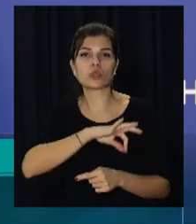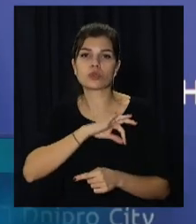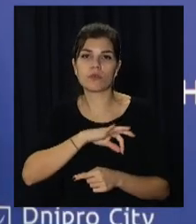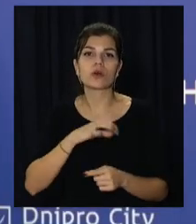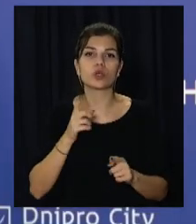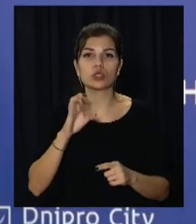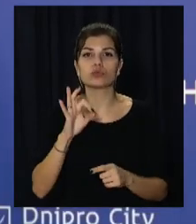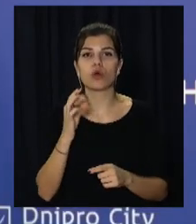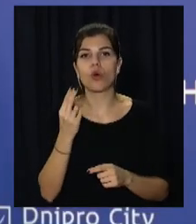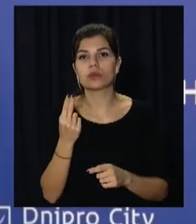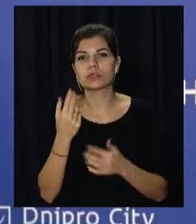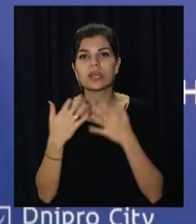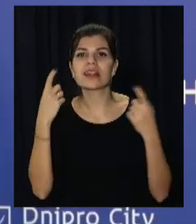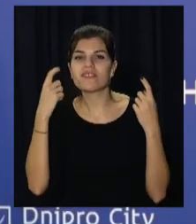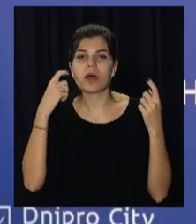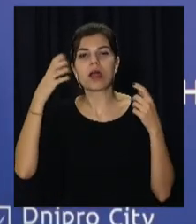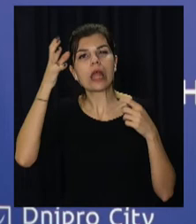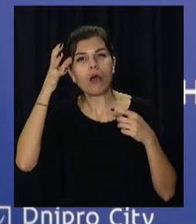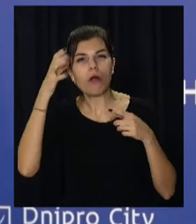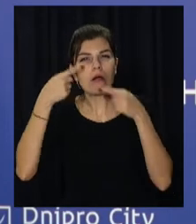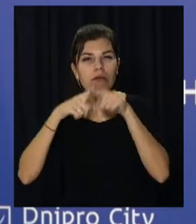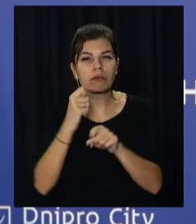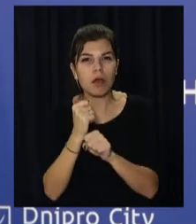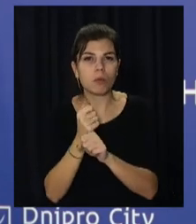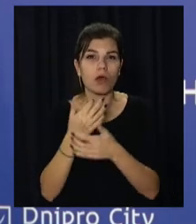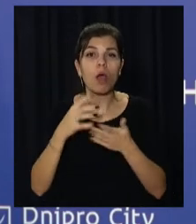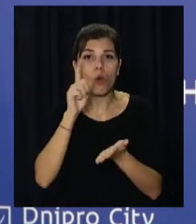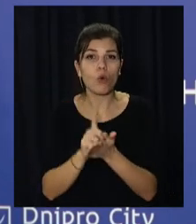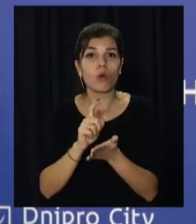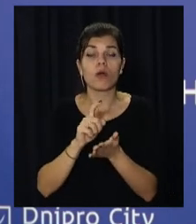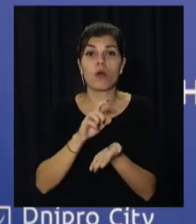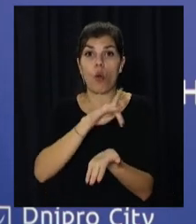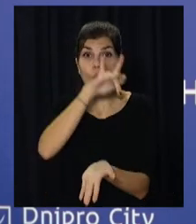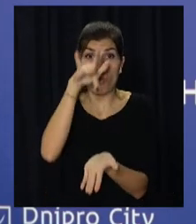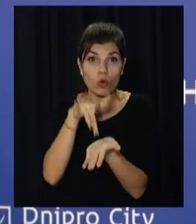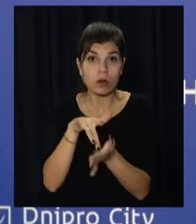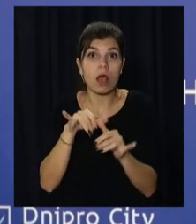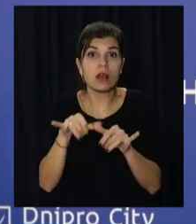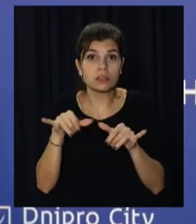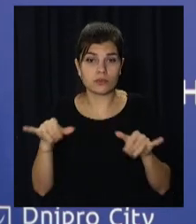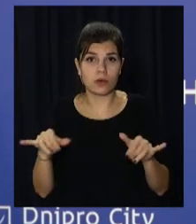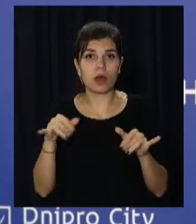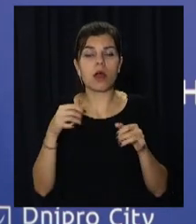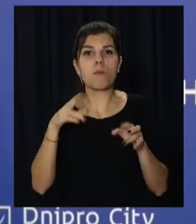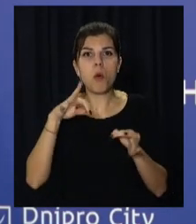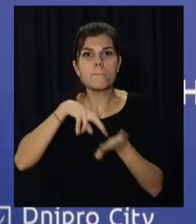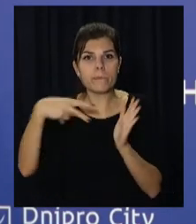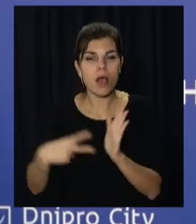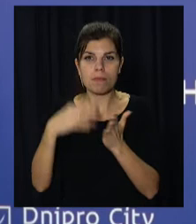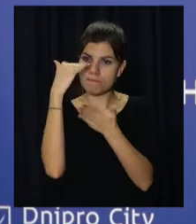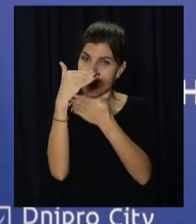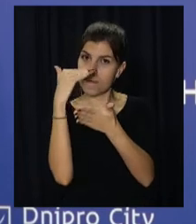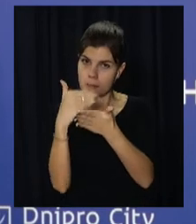числі соціологічні данні, научні разработки. Города повинні розвиватися в будь випадку, а не хаотичні. Є кілька